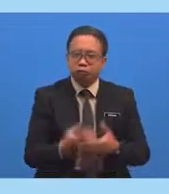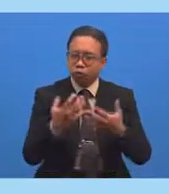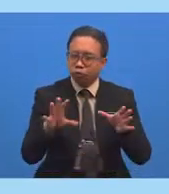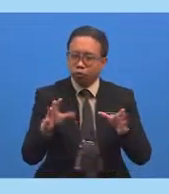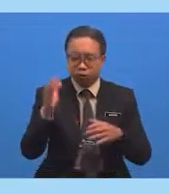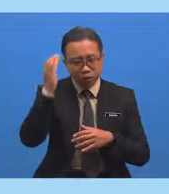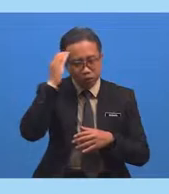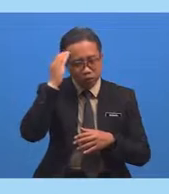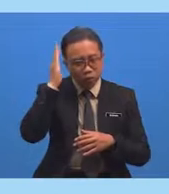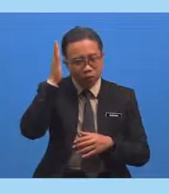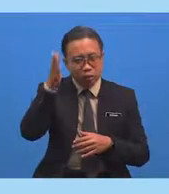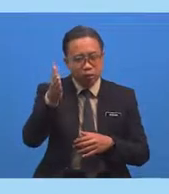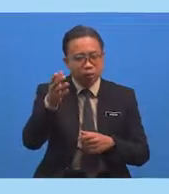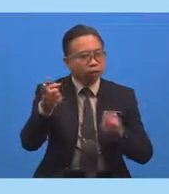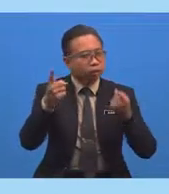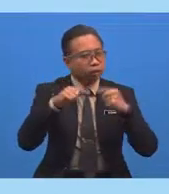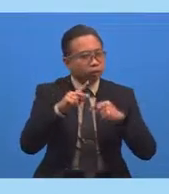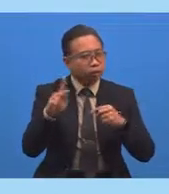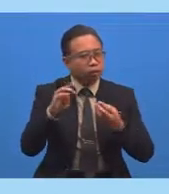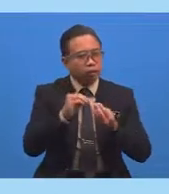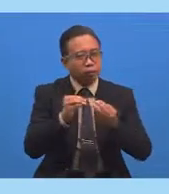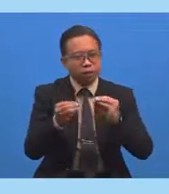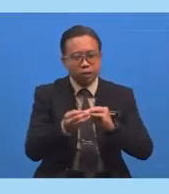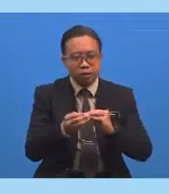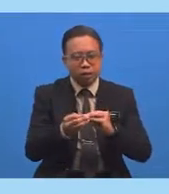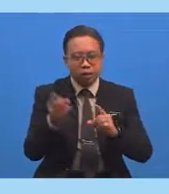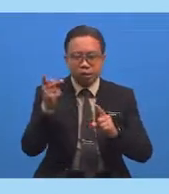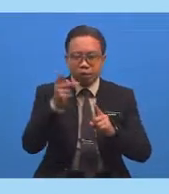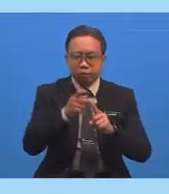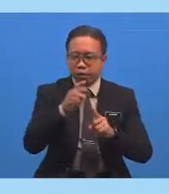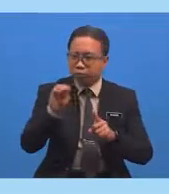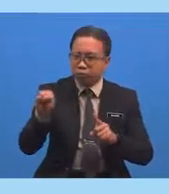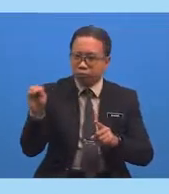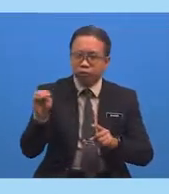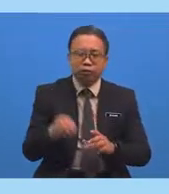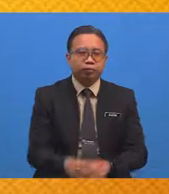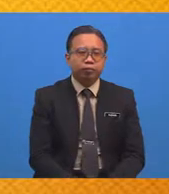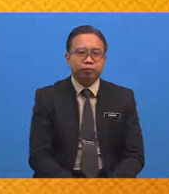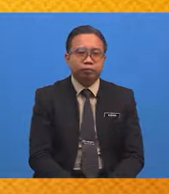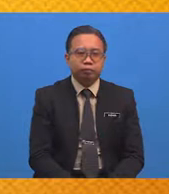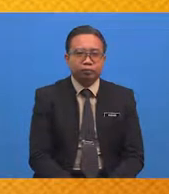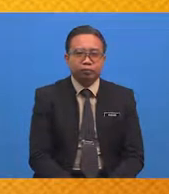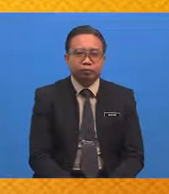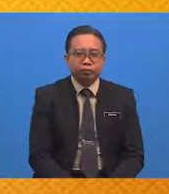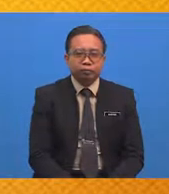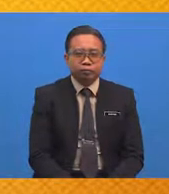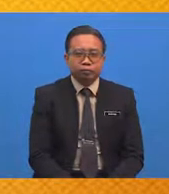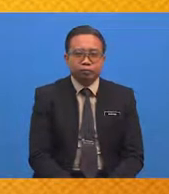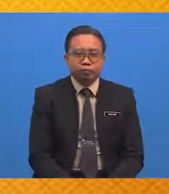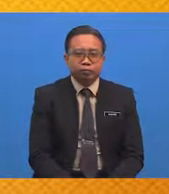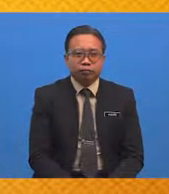Pasti Akan Mendatangkan Masalah Kepada Murid-murid Baiklah